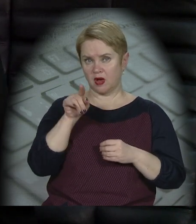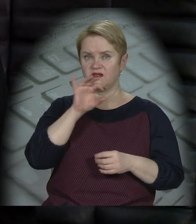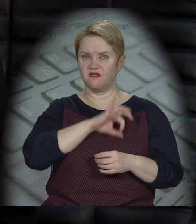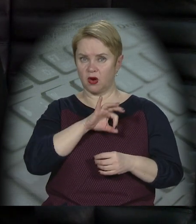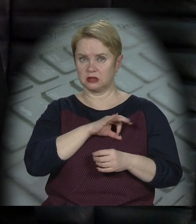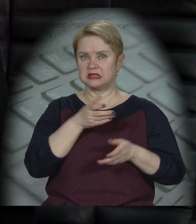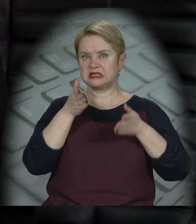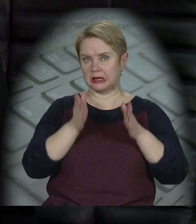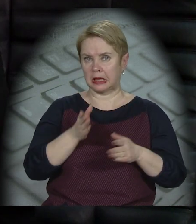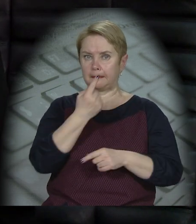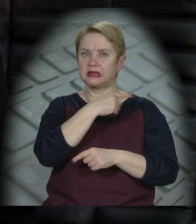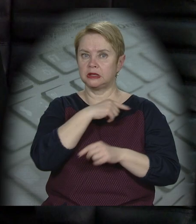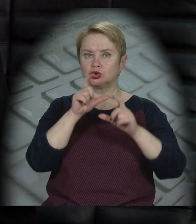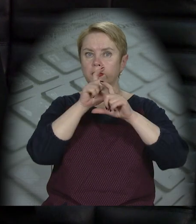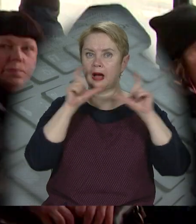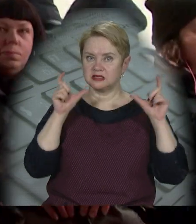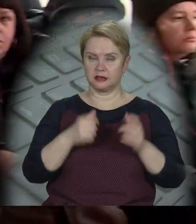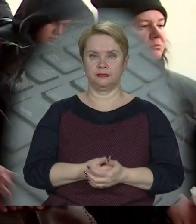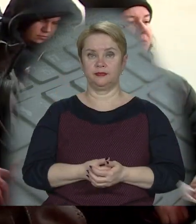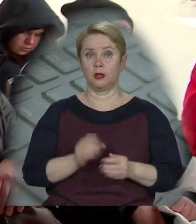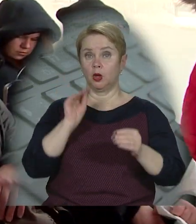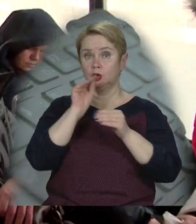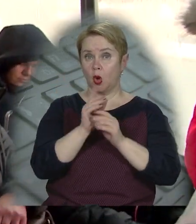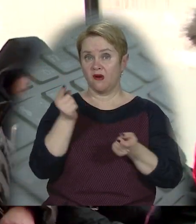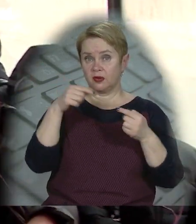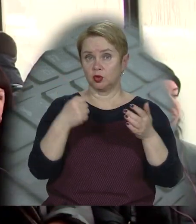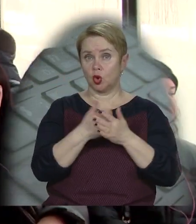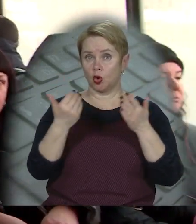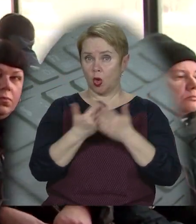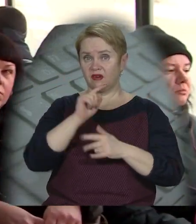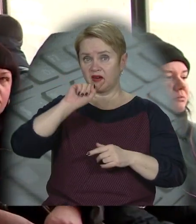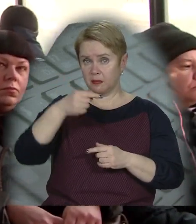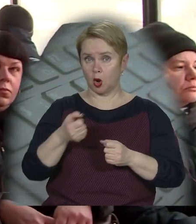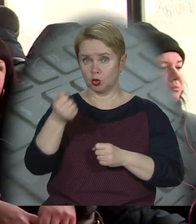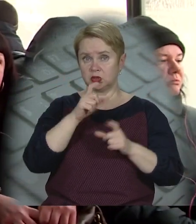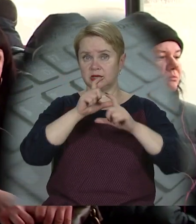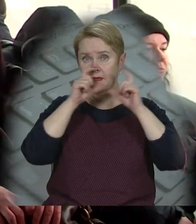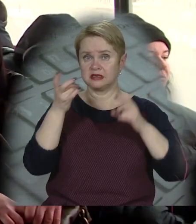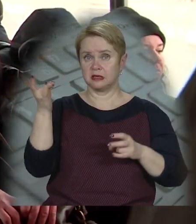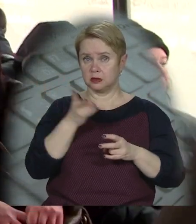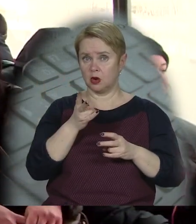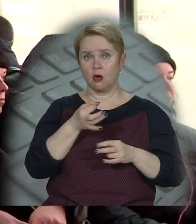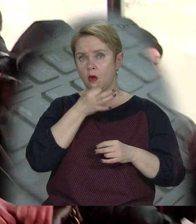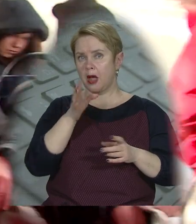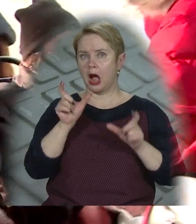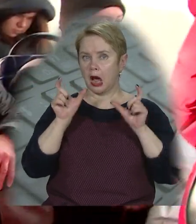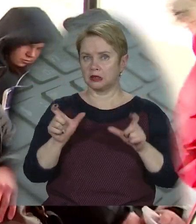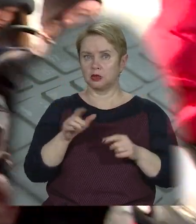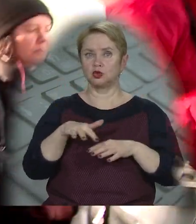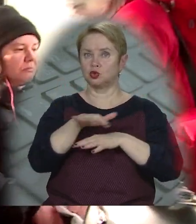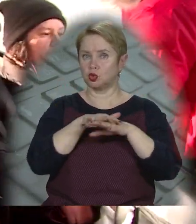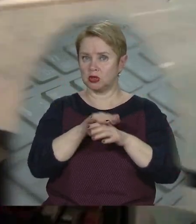для них використовувати стандартні медичні маски. Додають, відповідно до нових вимог, носити маски треба у будь-якій